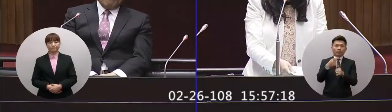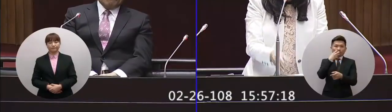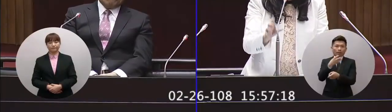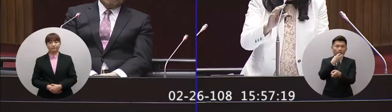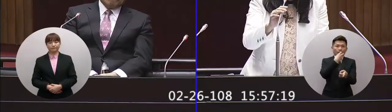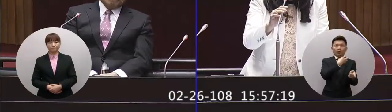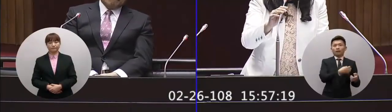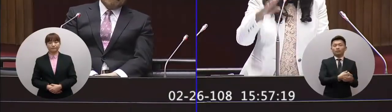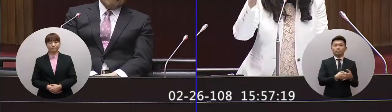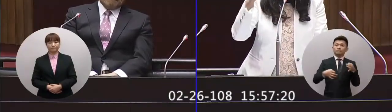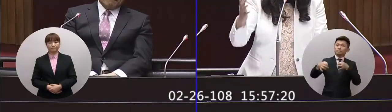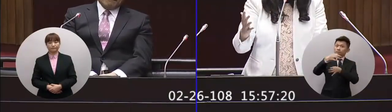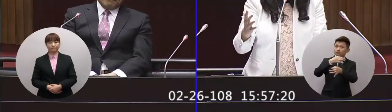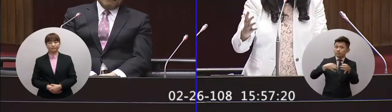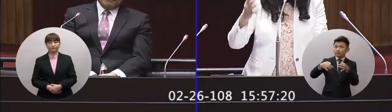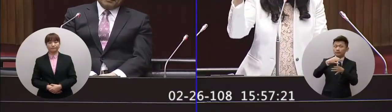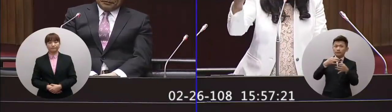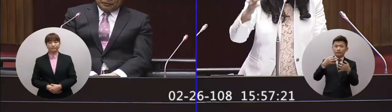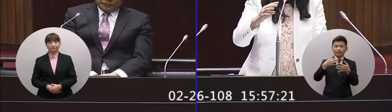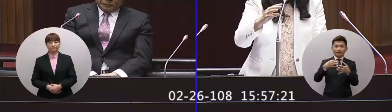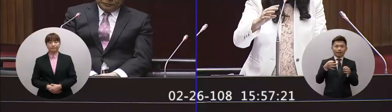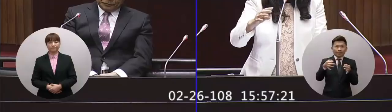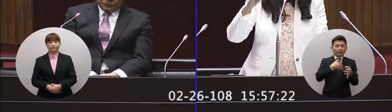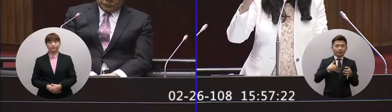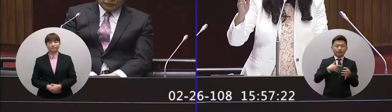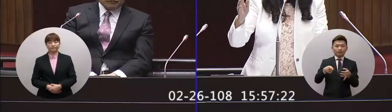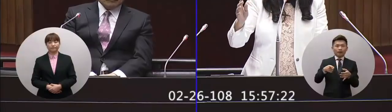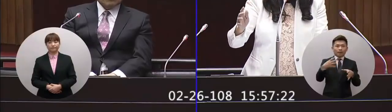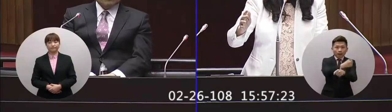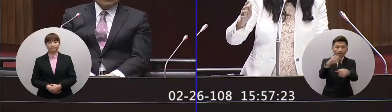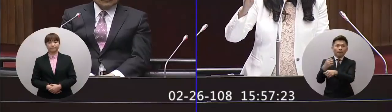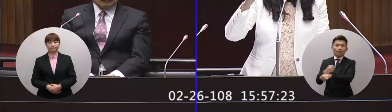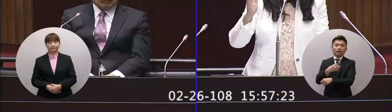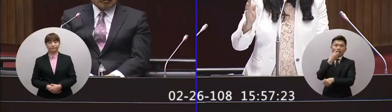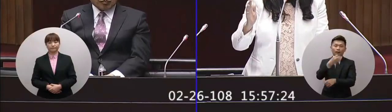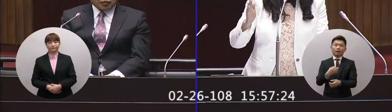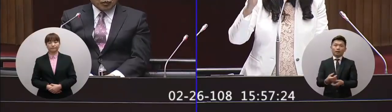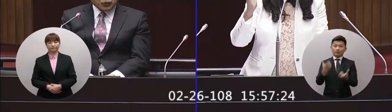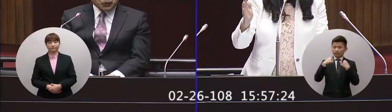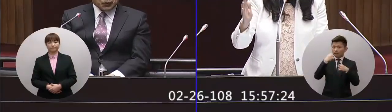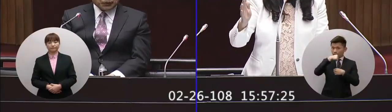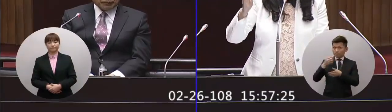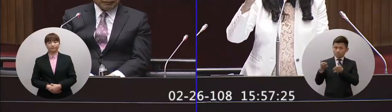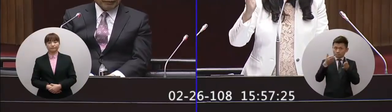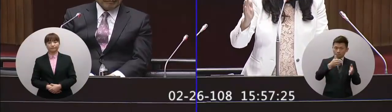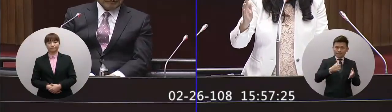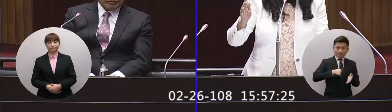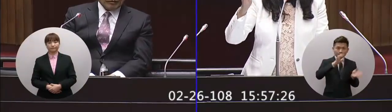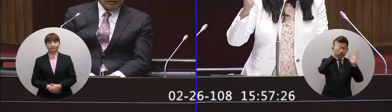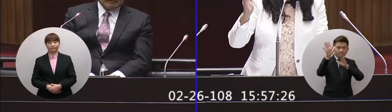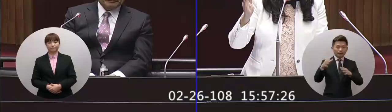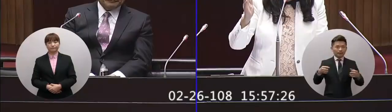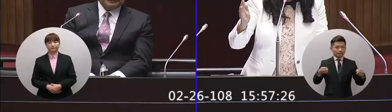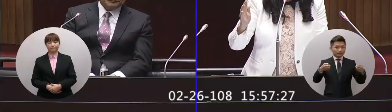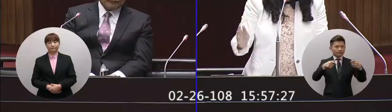很多的經濟我們有的經濟機會也被上司原本應該是台灣要走向真相和